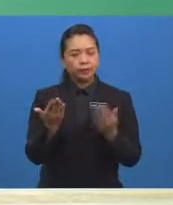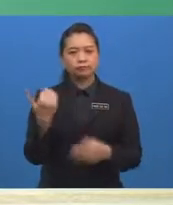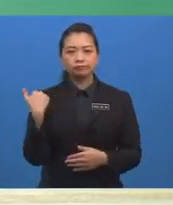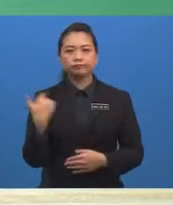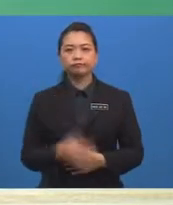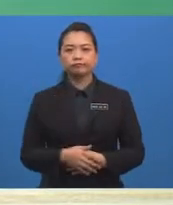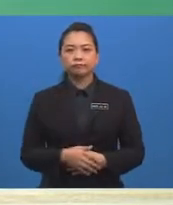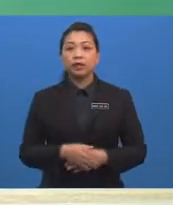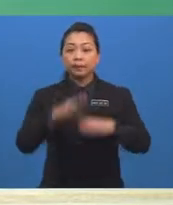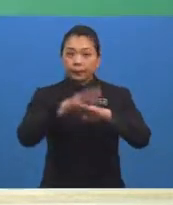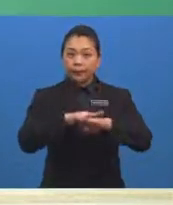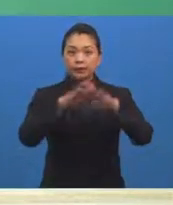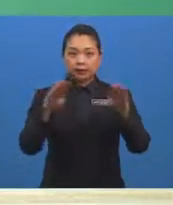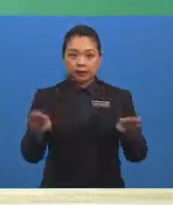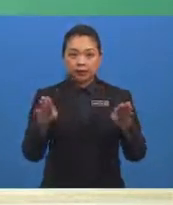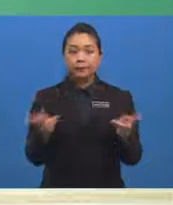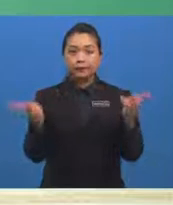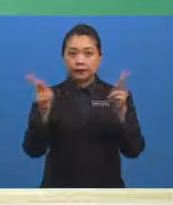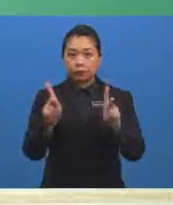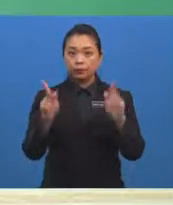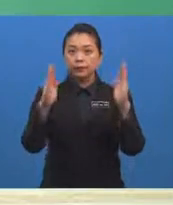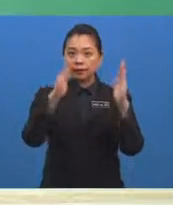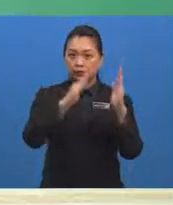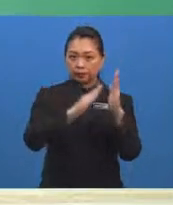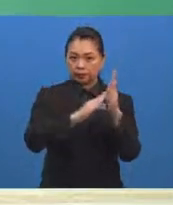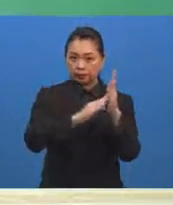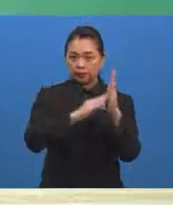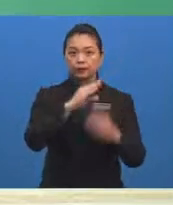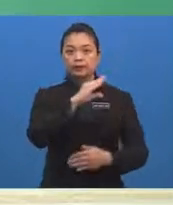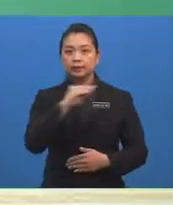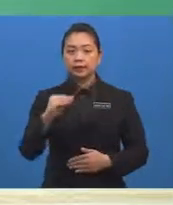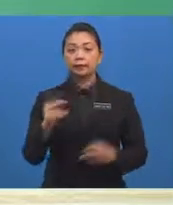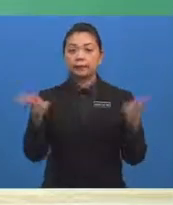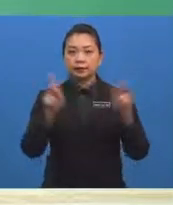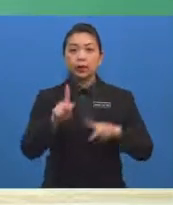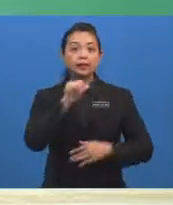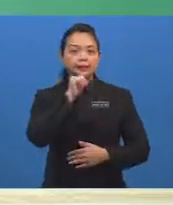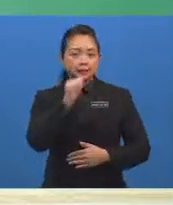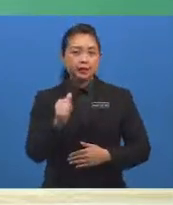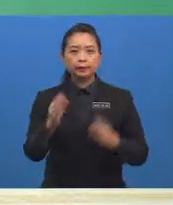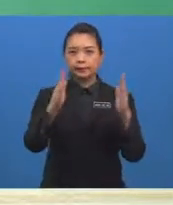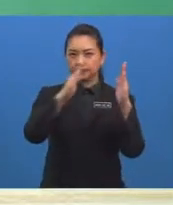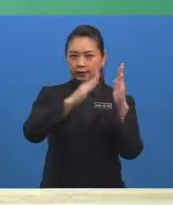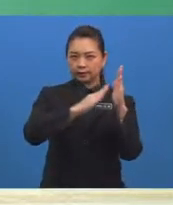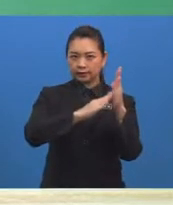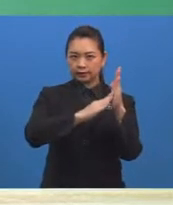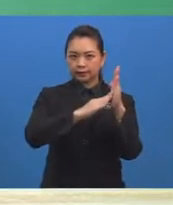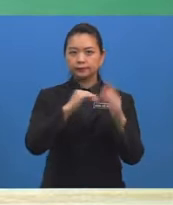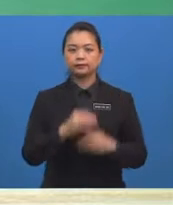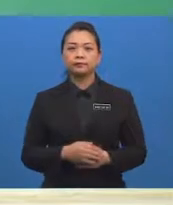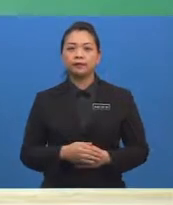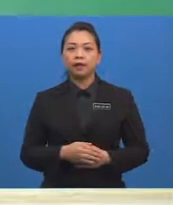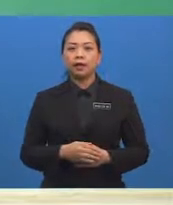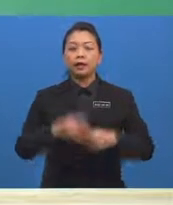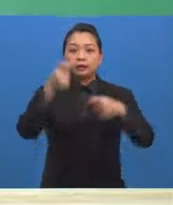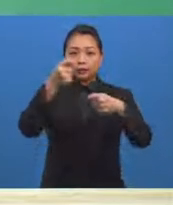Membezakan peristiwa bersandar dan peristiwa tak bersandar Menentukan